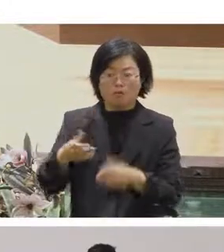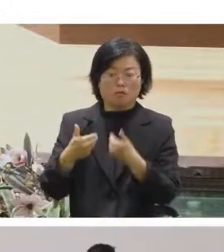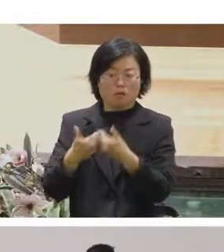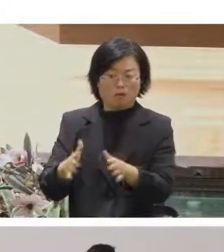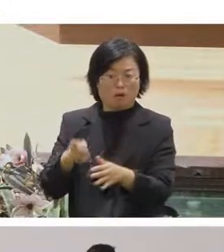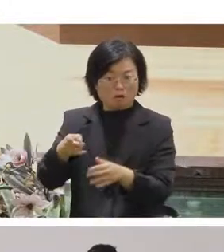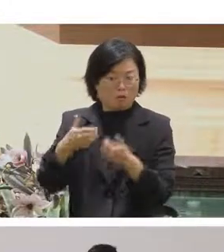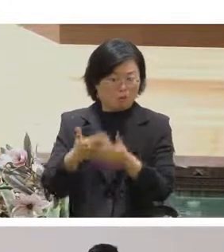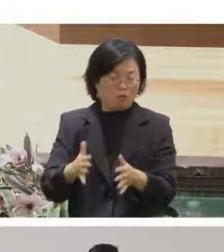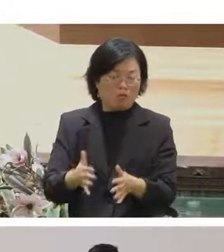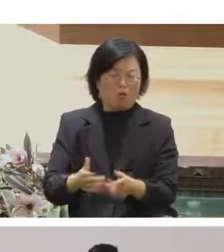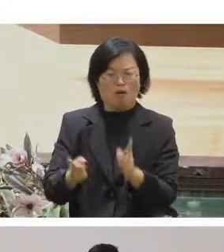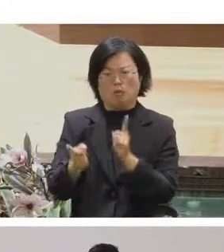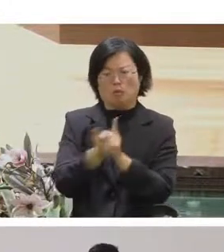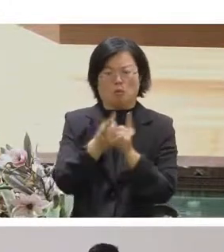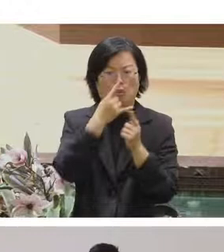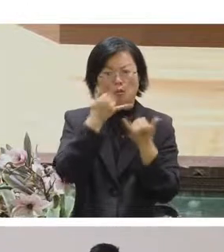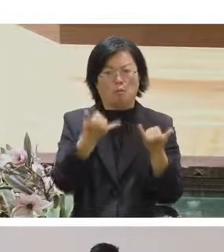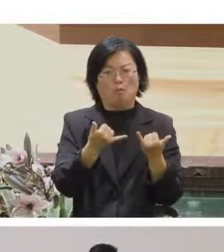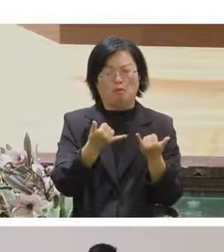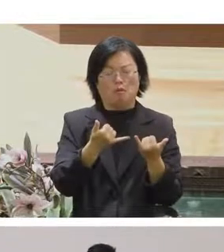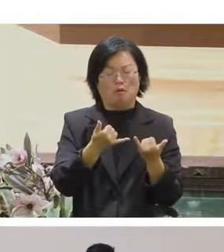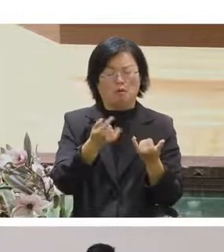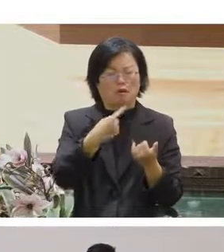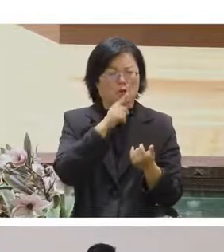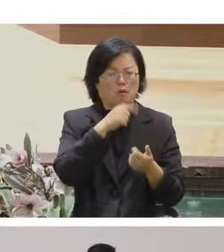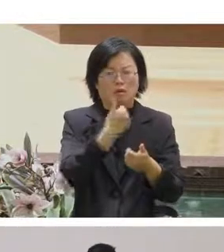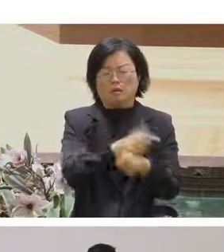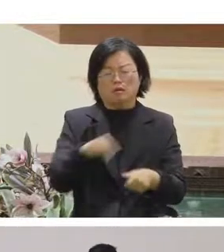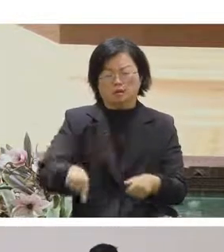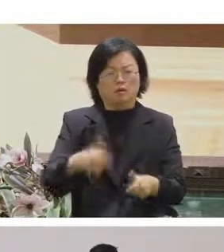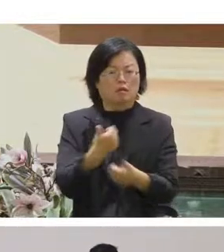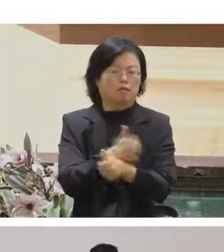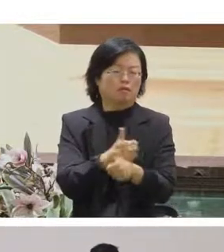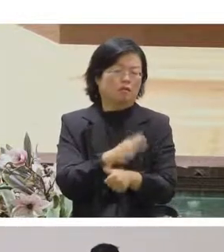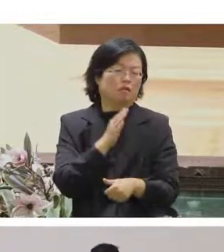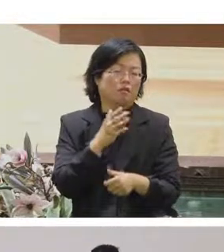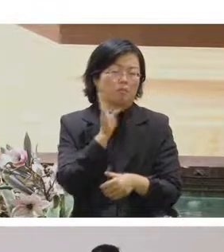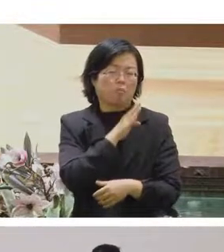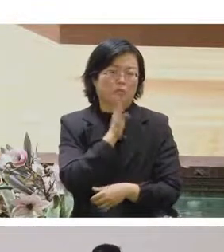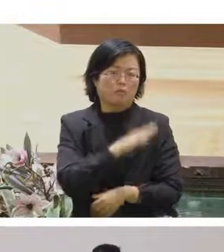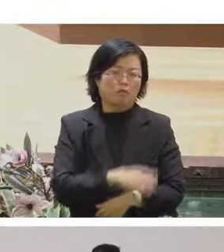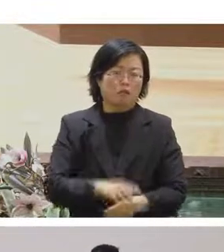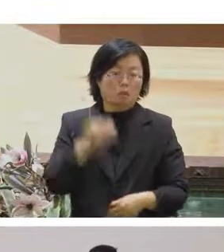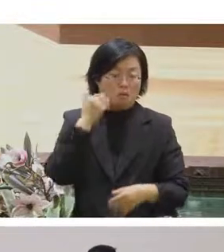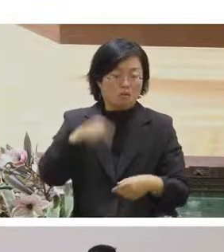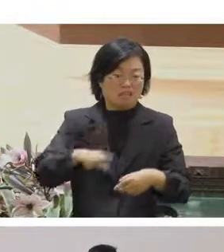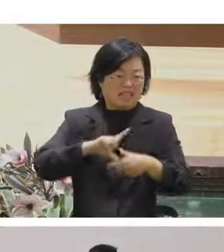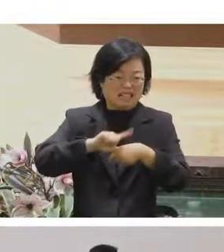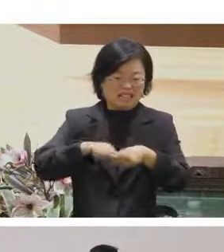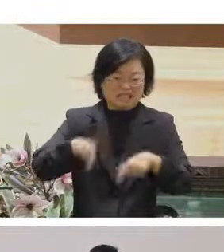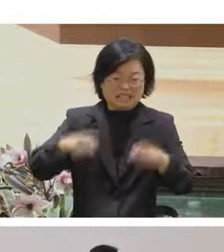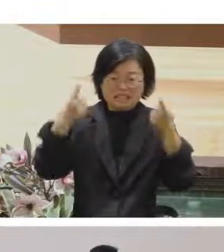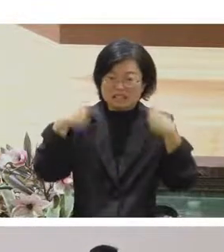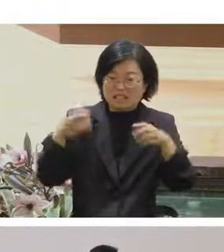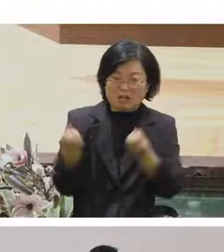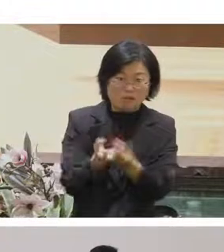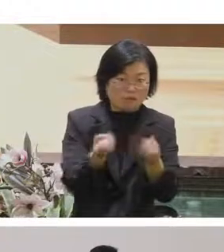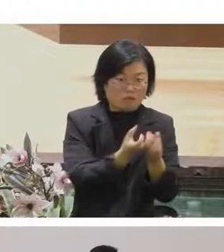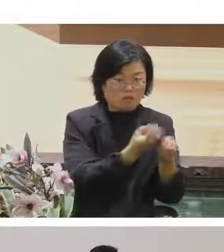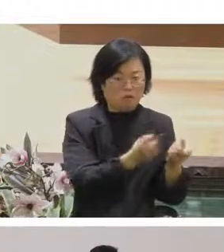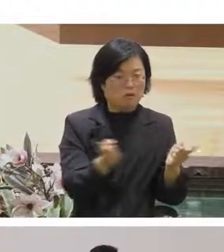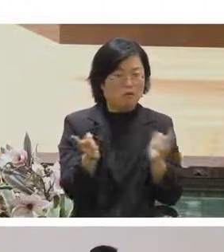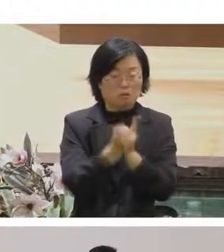我們就沒有累積一些有用的功能除了拿到這些錢以外所以長期以來是不太好的至少對我們來講是這樣